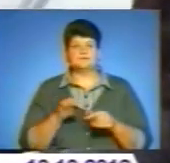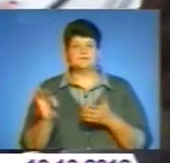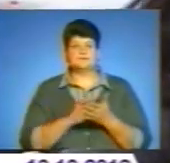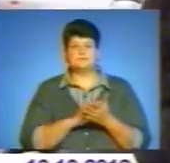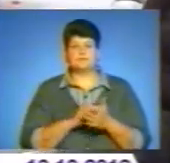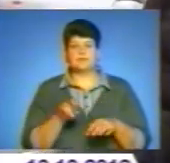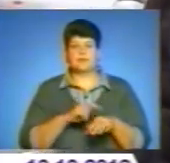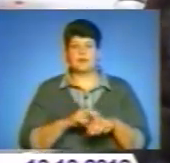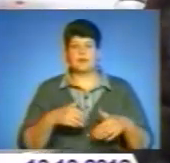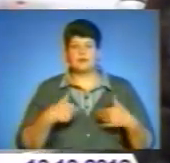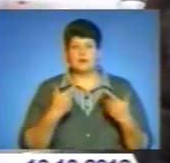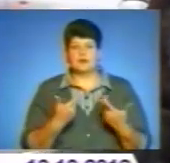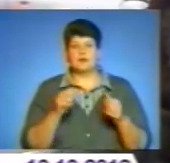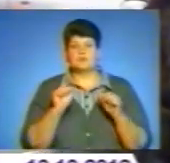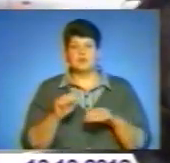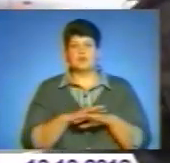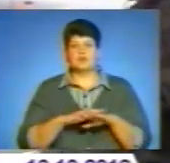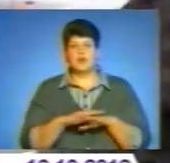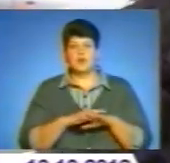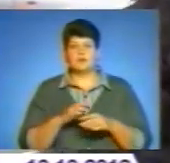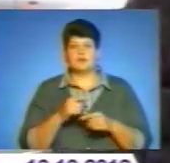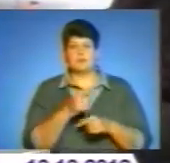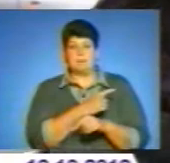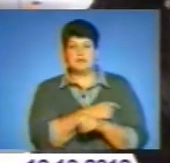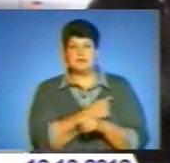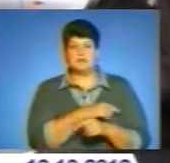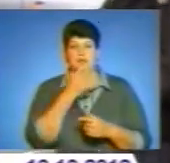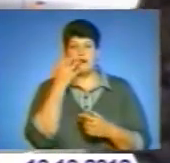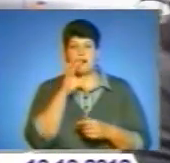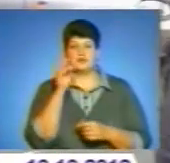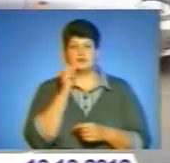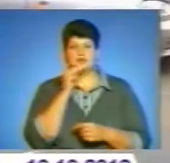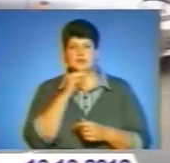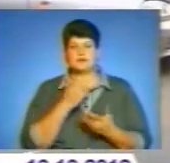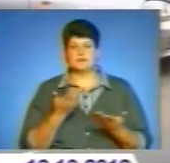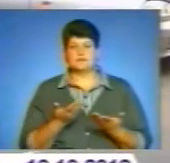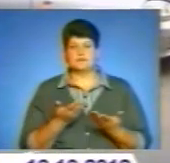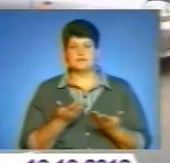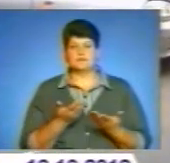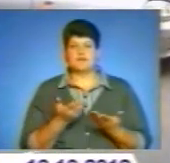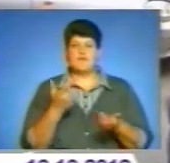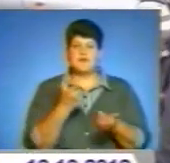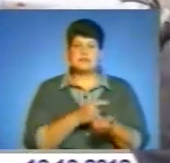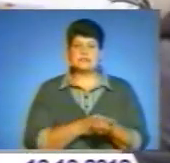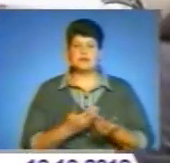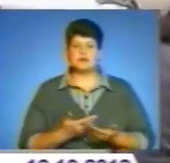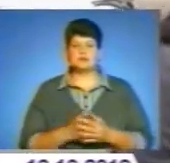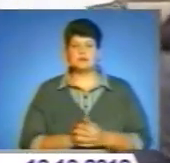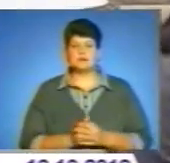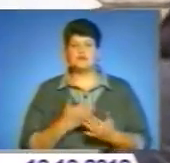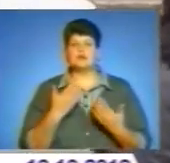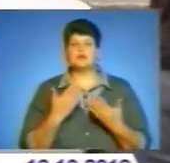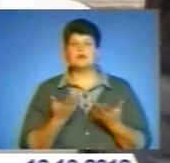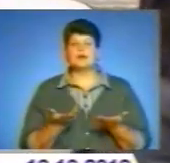містяться у шепшині, лимонах, капусті. Якщо якісь симптоми требують, то зразу звертатися до лікаря. А так, можливо, якась народна